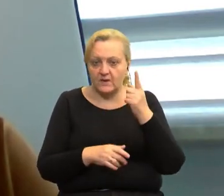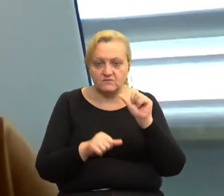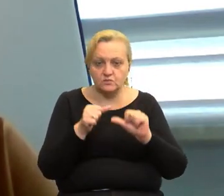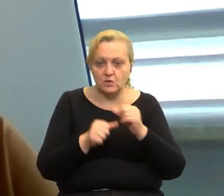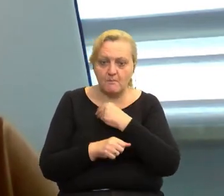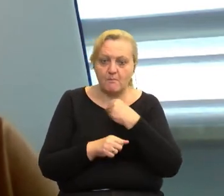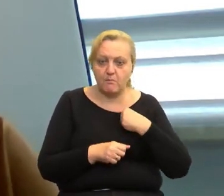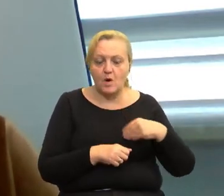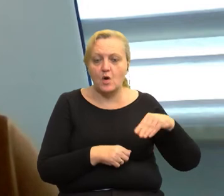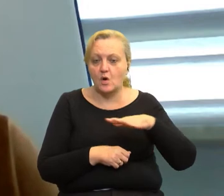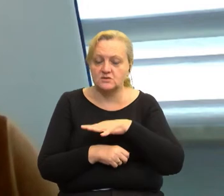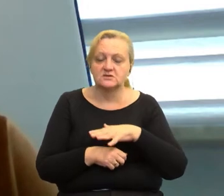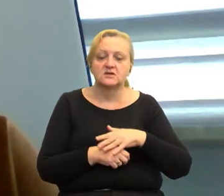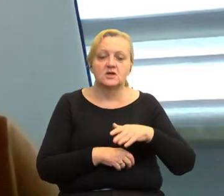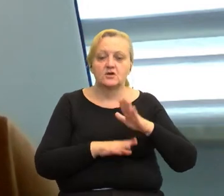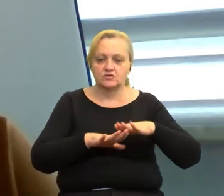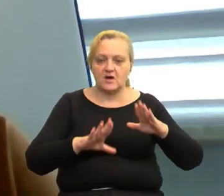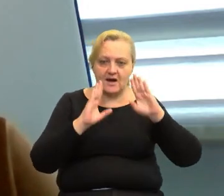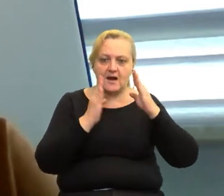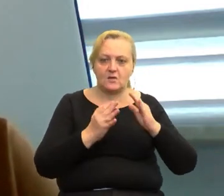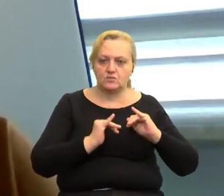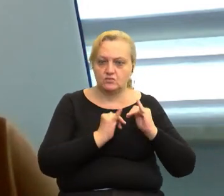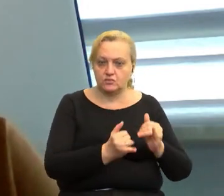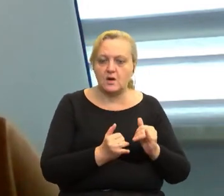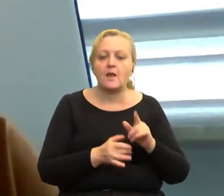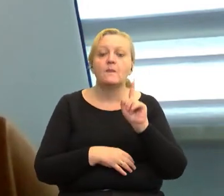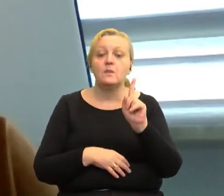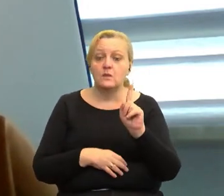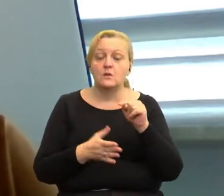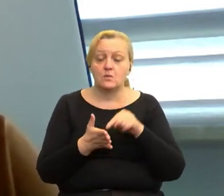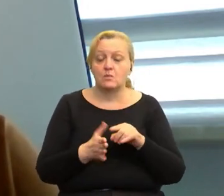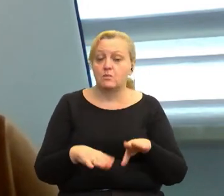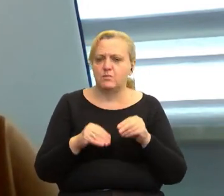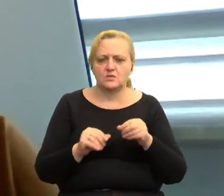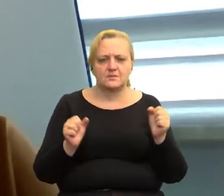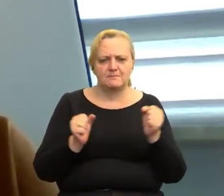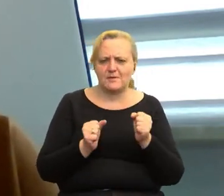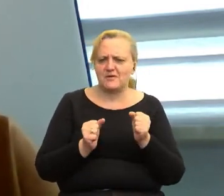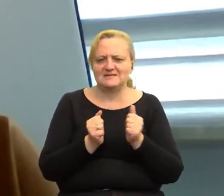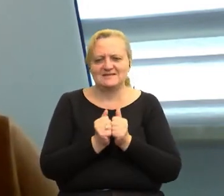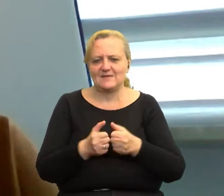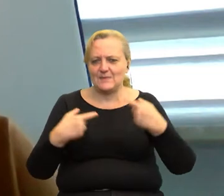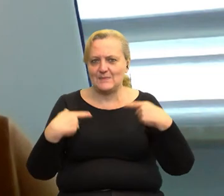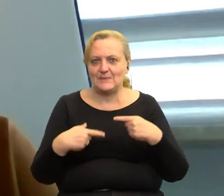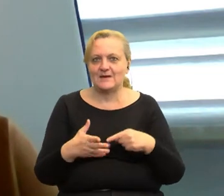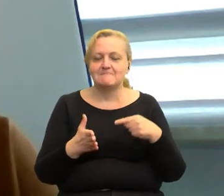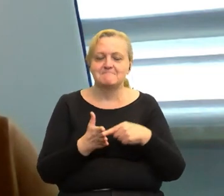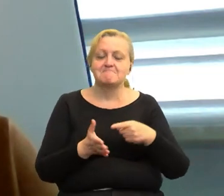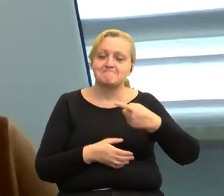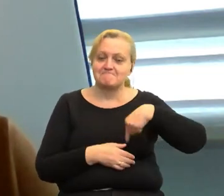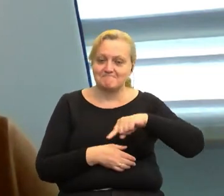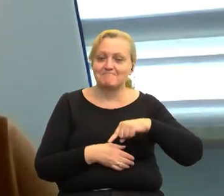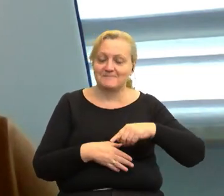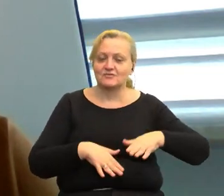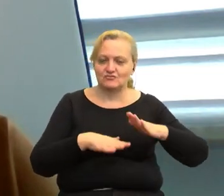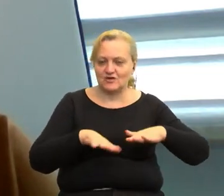Polsce dla dzieci z autyzmem. Czyli od początku nie baliśmy się wyzwań. Ponieważ nasze dzieci